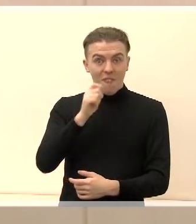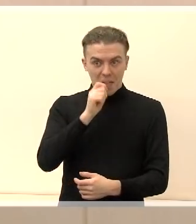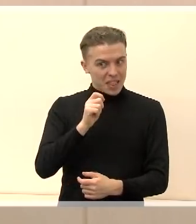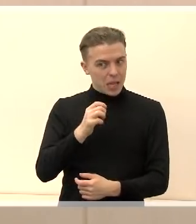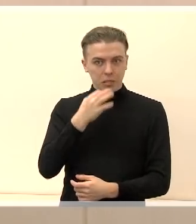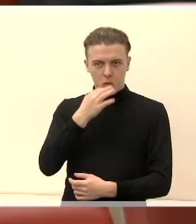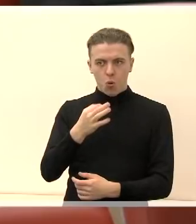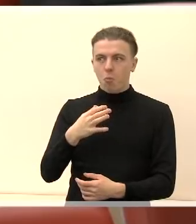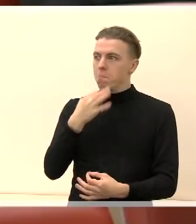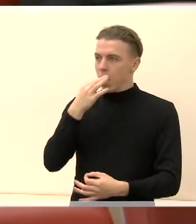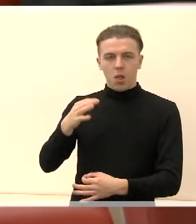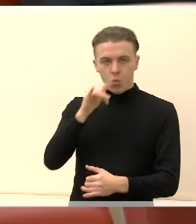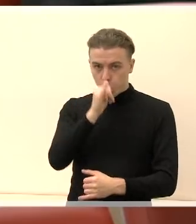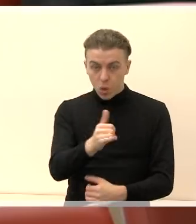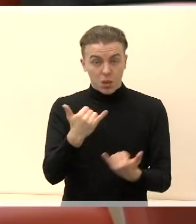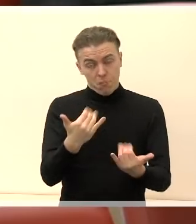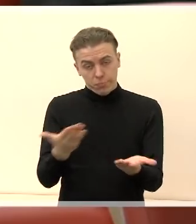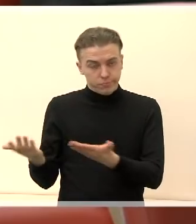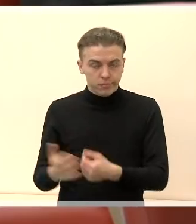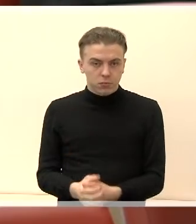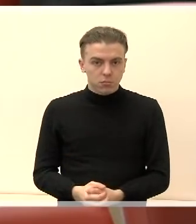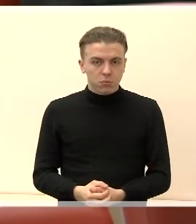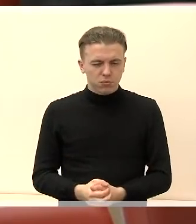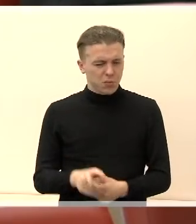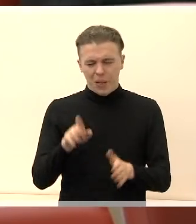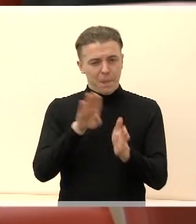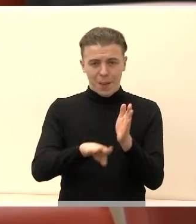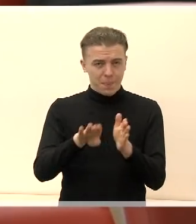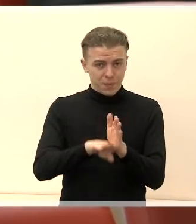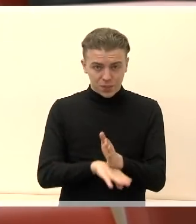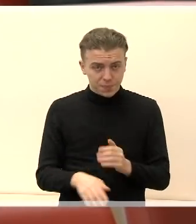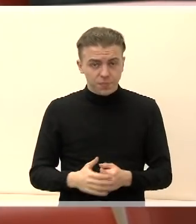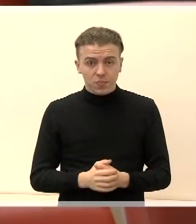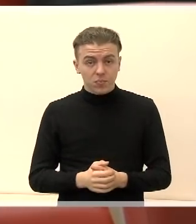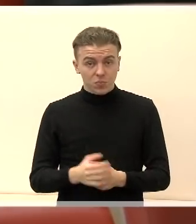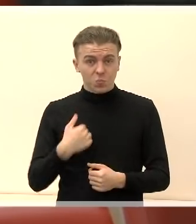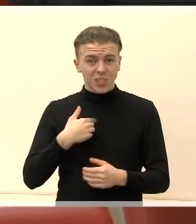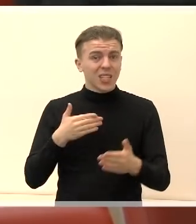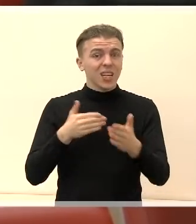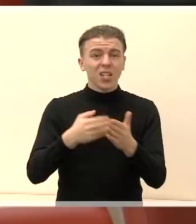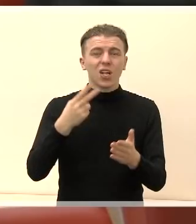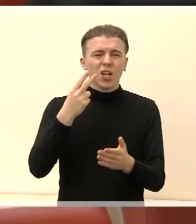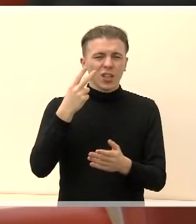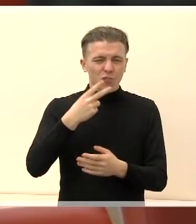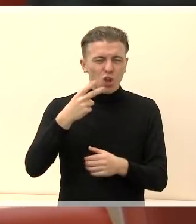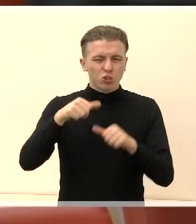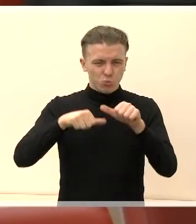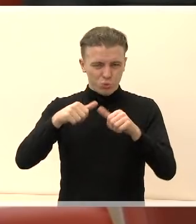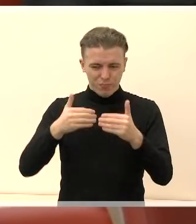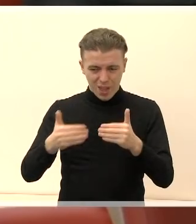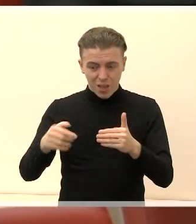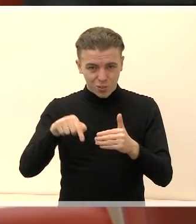dabartinioj valdžiai. Labai sudėtingai. Paprastas dalykas. Mes esam dar visi iki 20 metų įtraukti